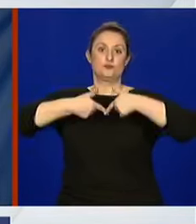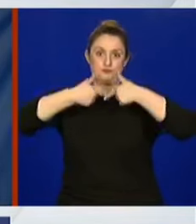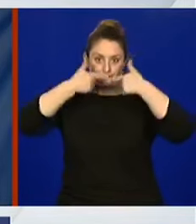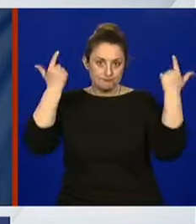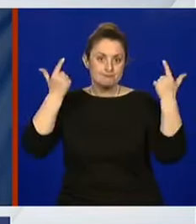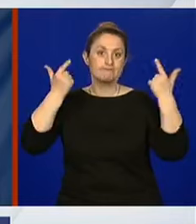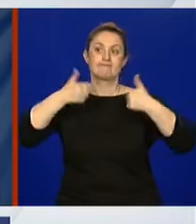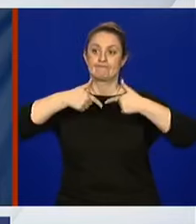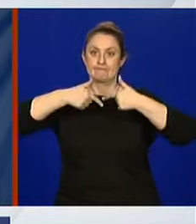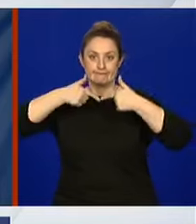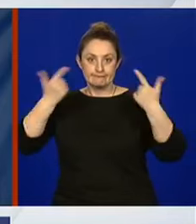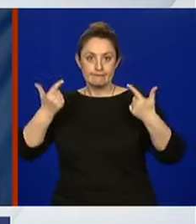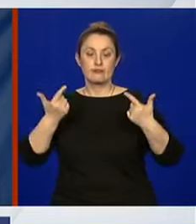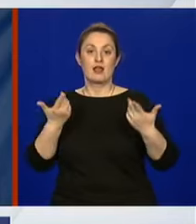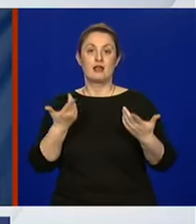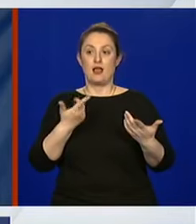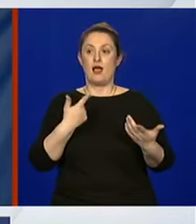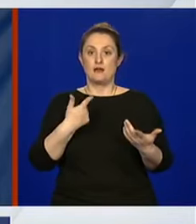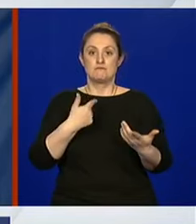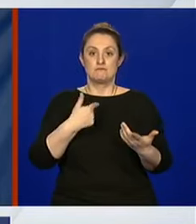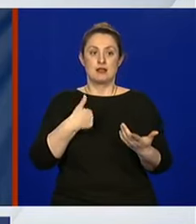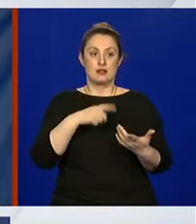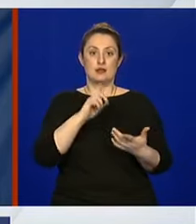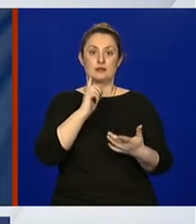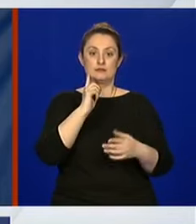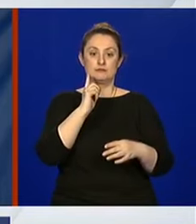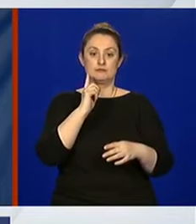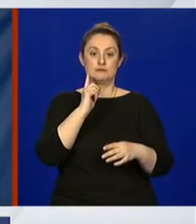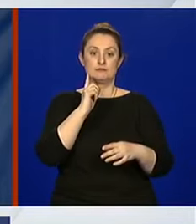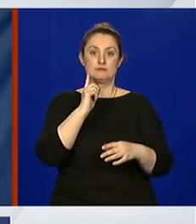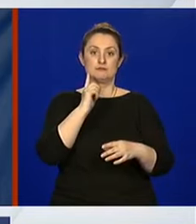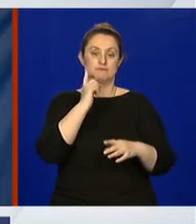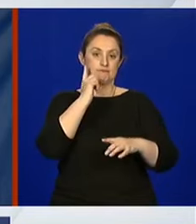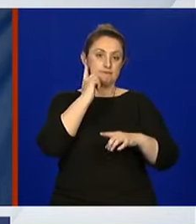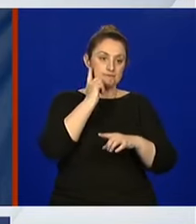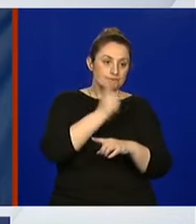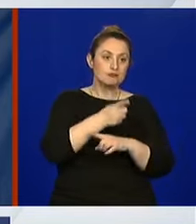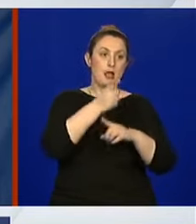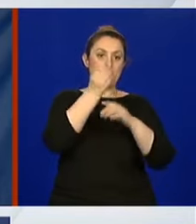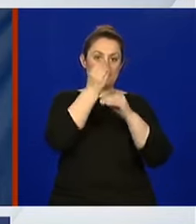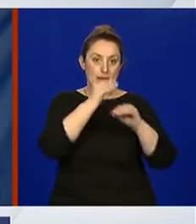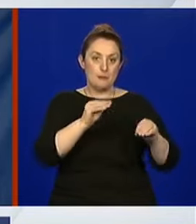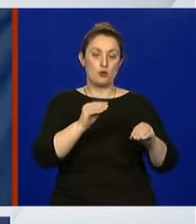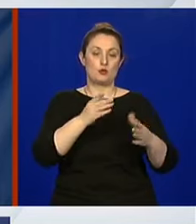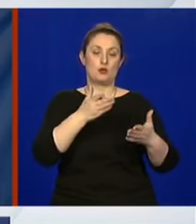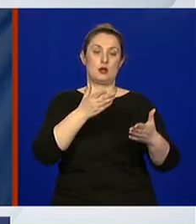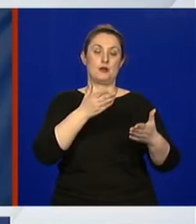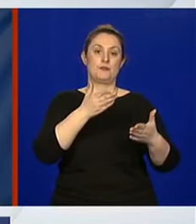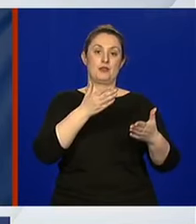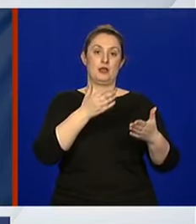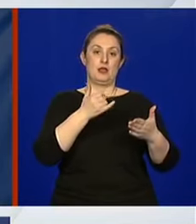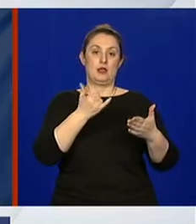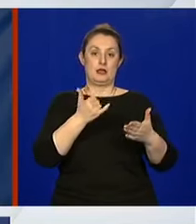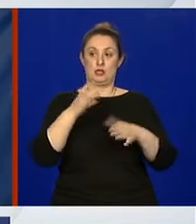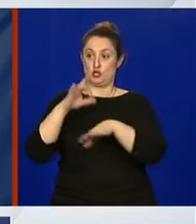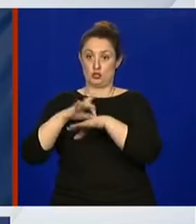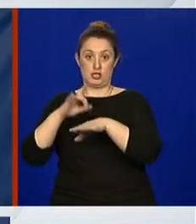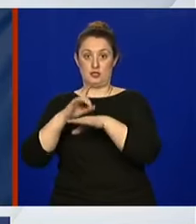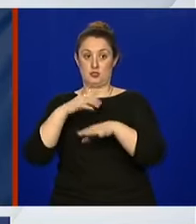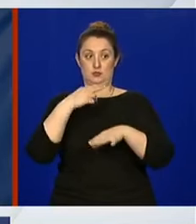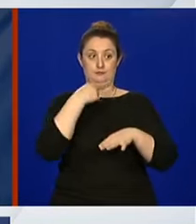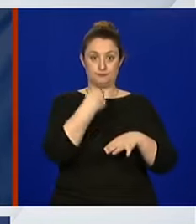da kad imaju takve preporuke, rješenja, u ovom slučaju epidemiološke službe,